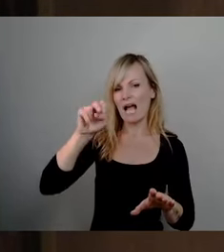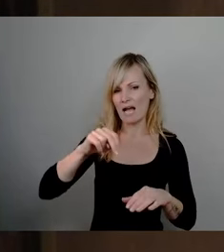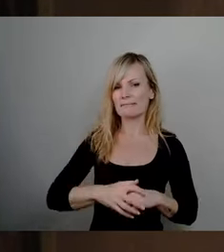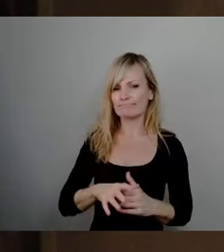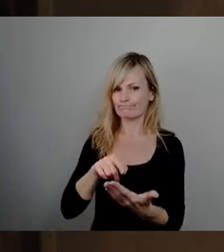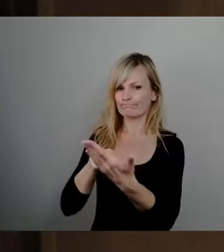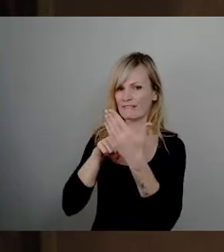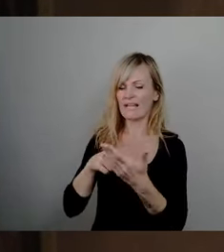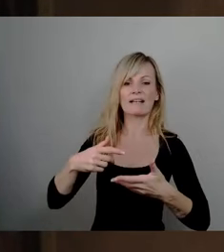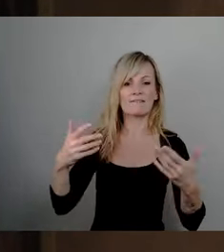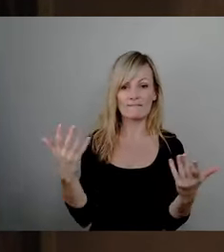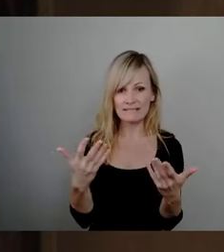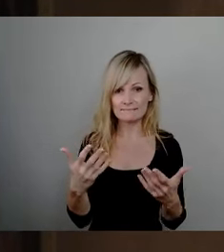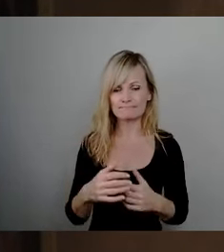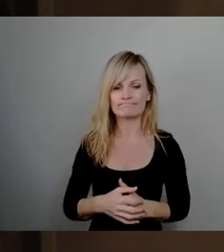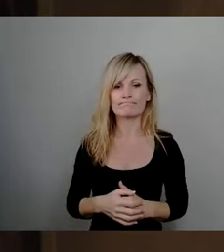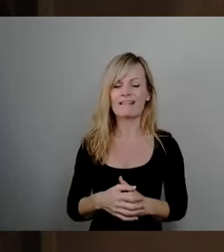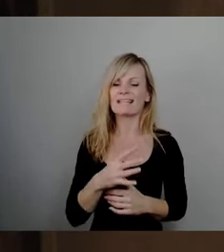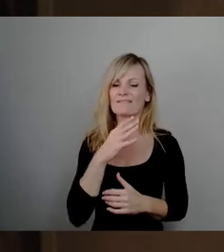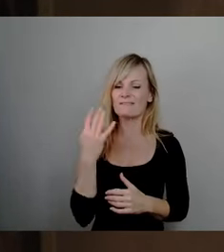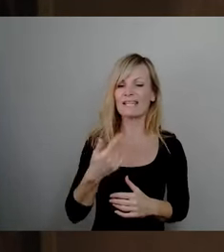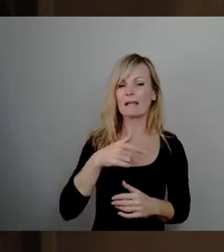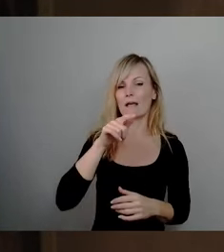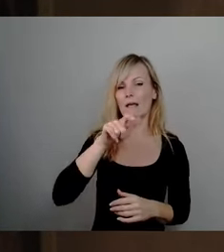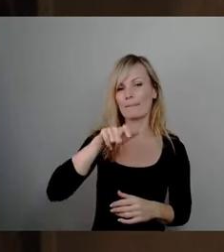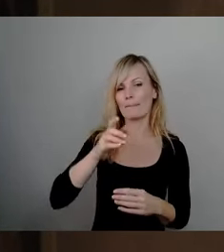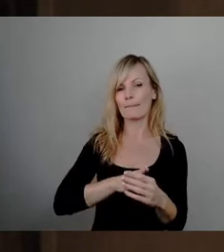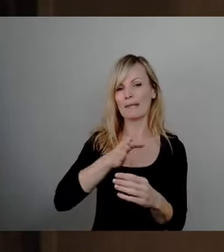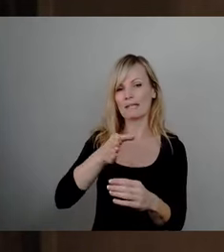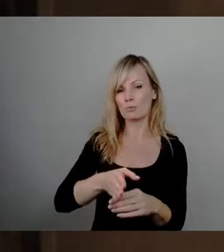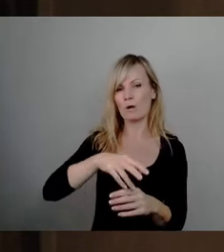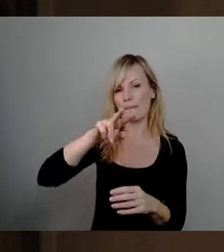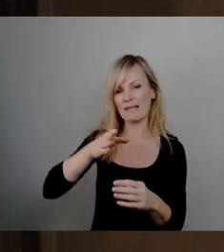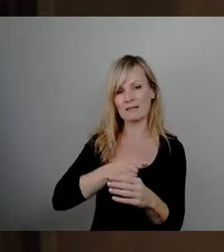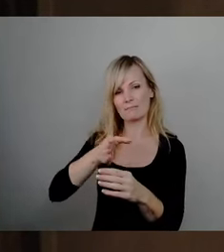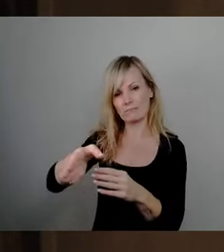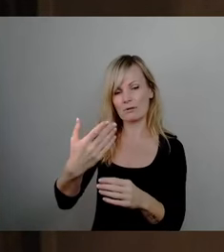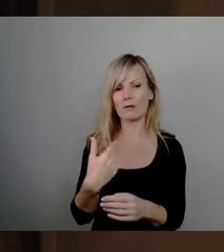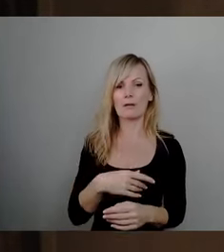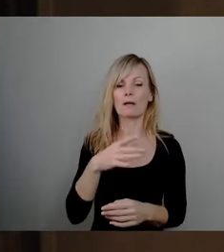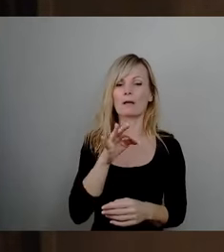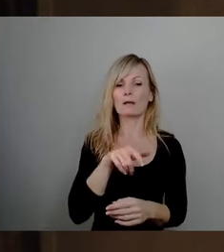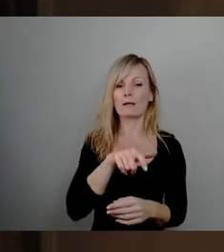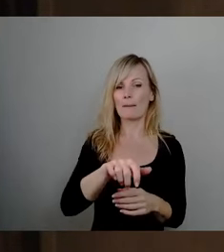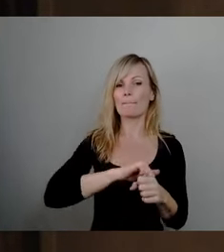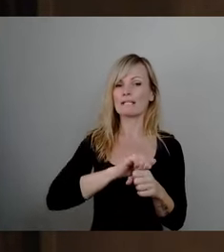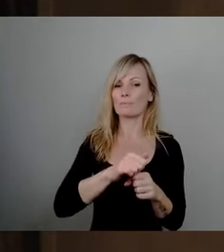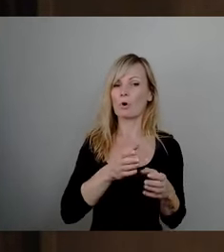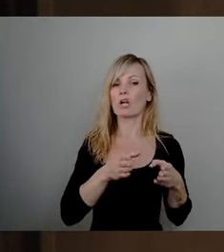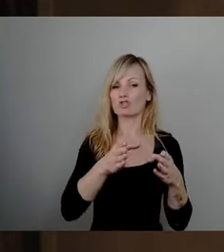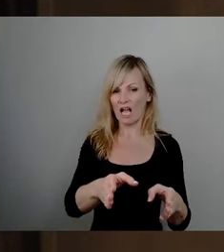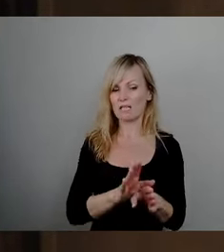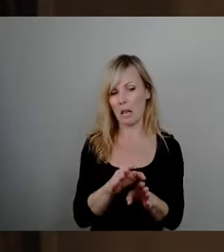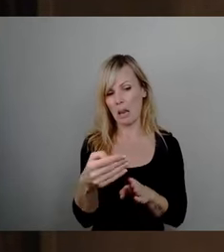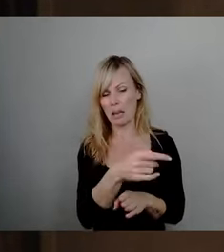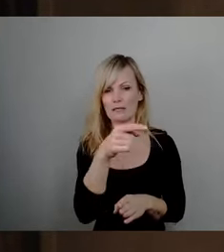auf der Magdeburger Straße kommend in den Schlachthofstraße einbiegen wollen. Die kurzen Grünphasen für Linksabbieger an